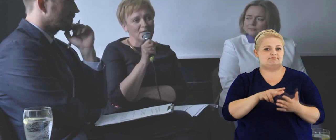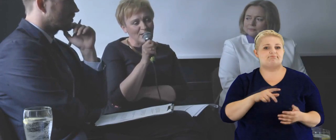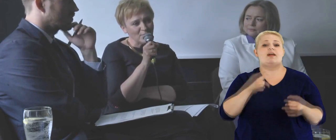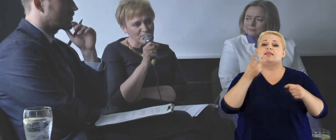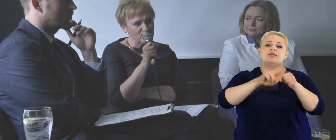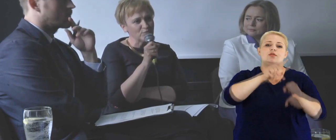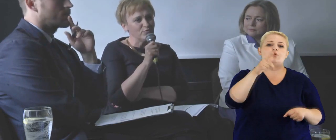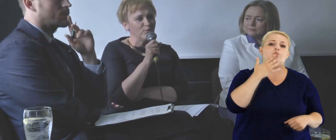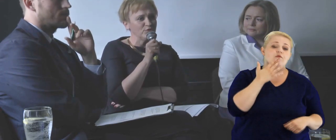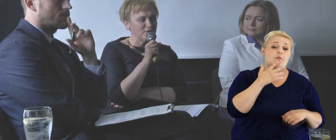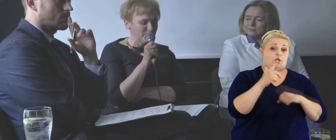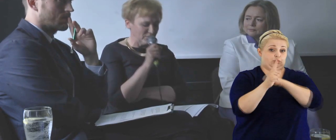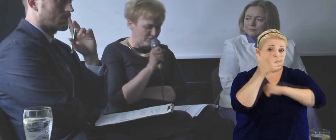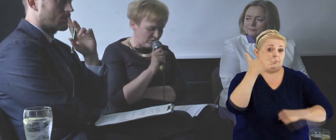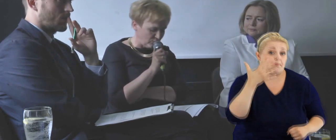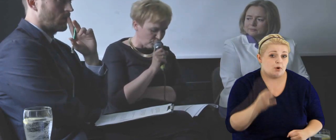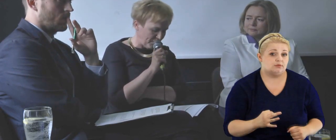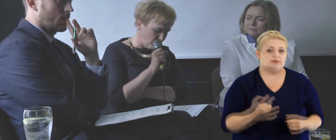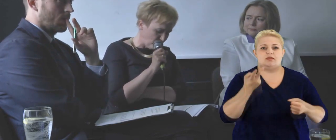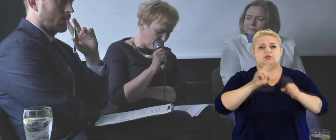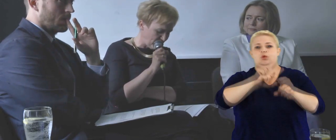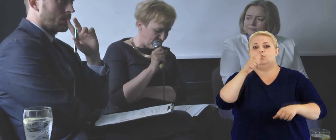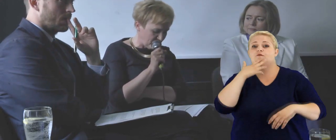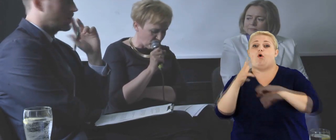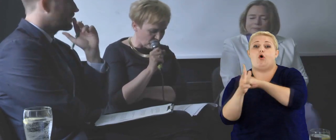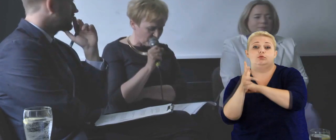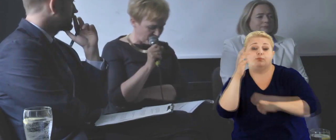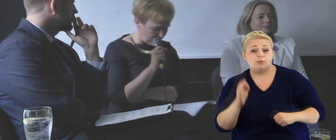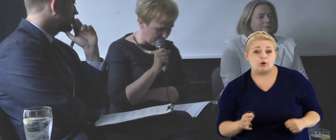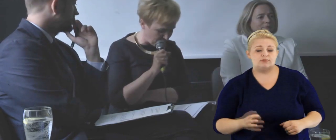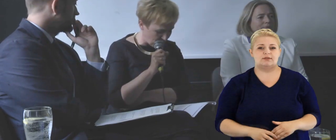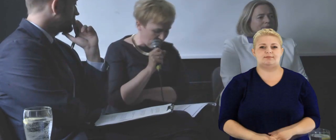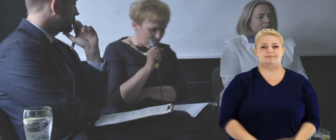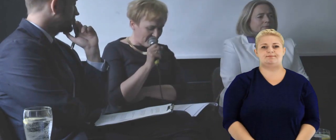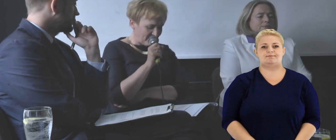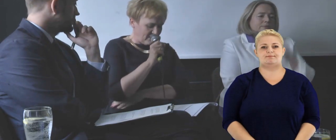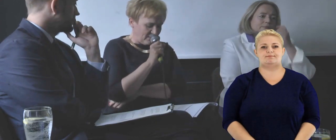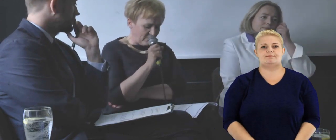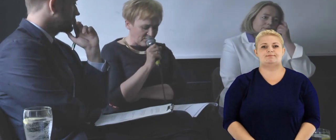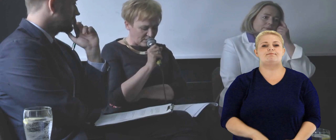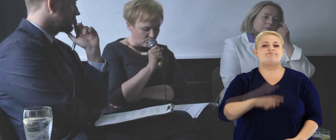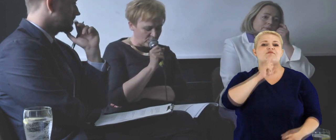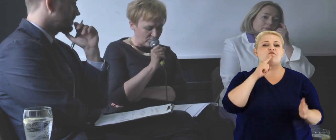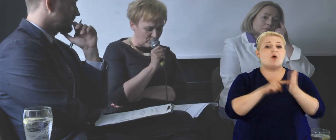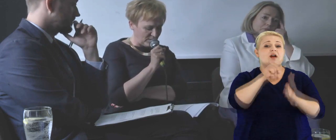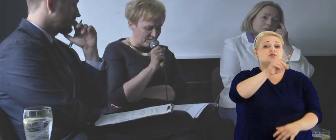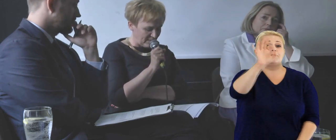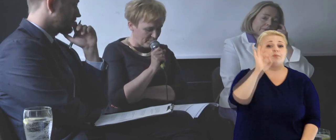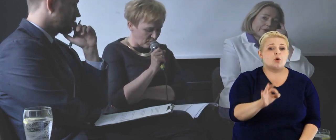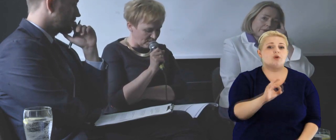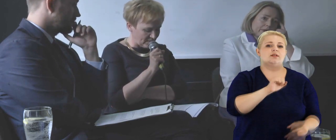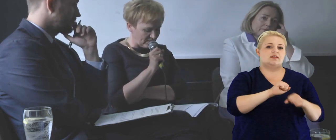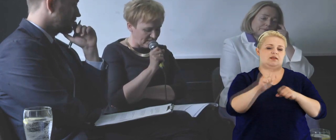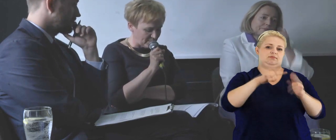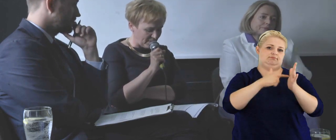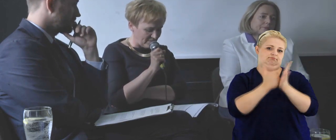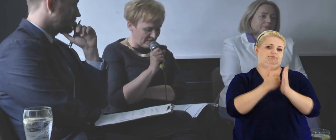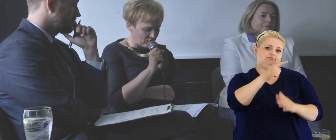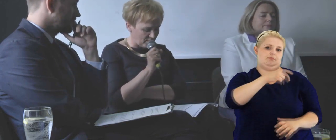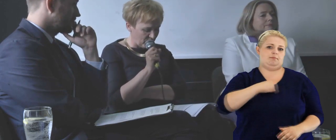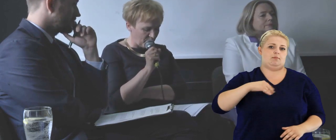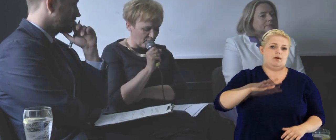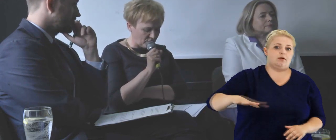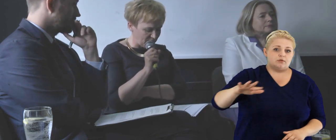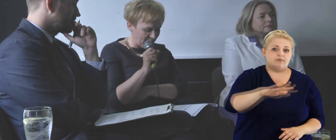czyli albo niektórzy mówią o 75%, niektórzy o 80% i wskazuje, że to właśnie ten procent jest